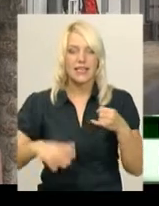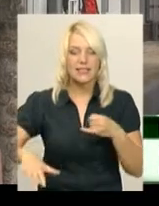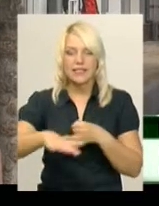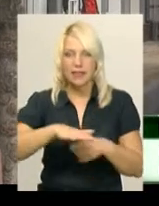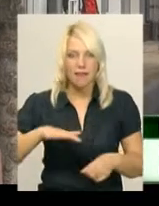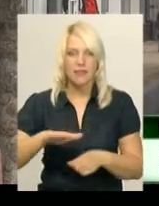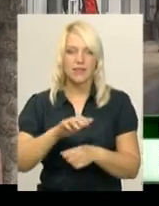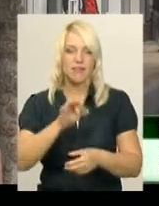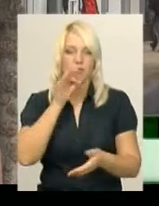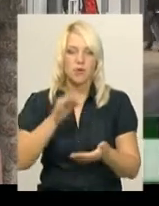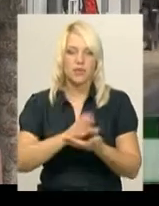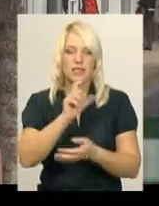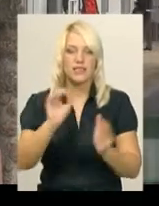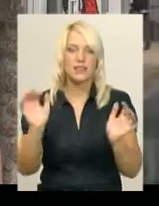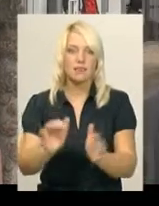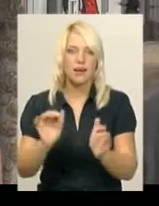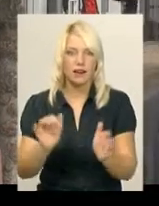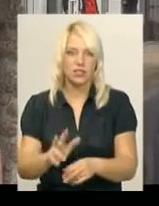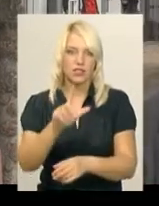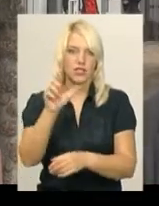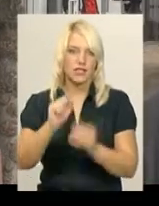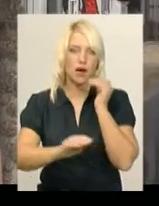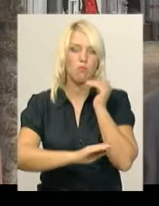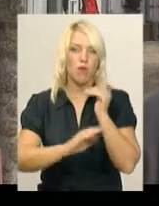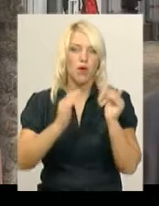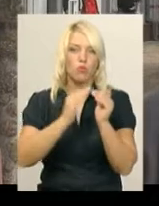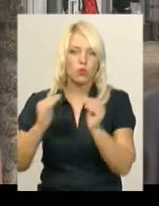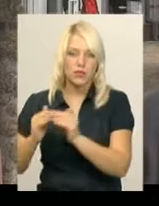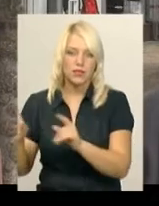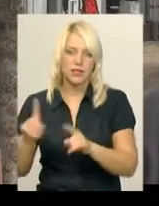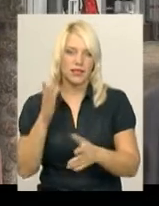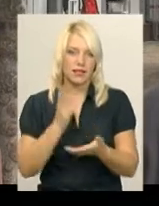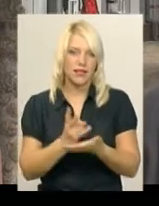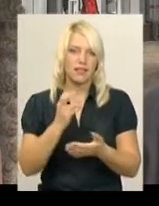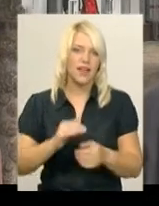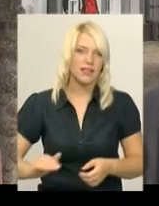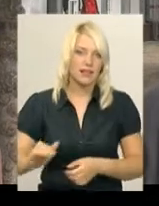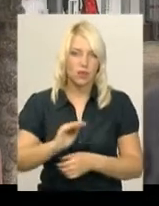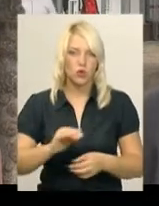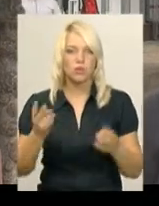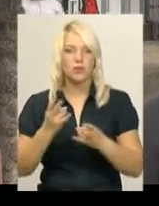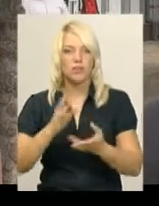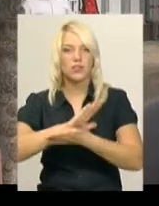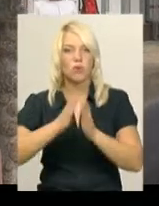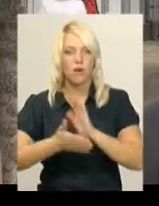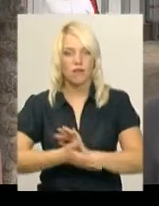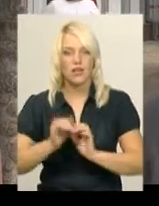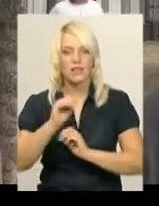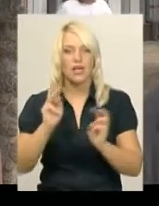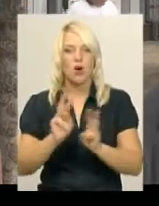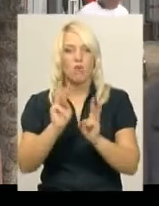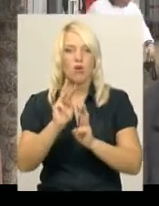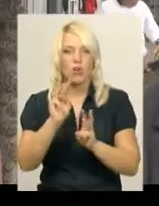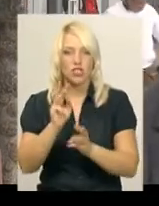збереження і за ті будинки, які знаходяться на її території. І мають домовлятися з пожежниками, яким